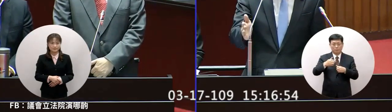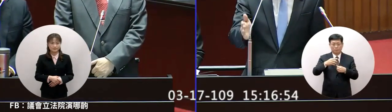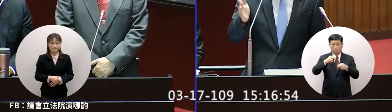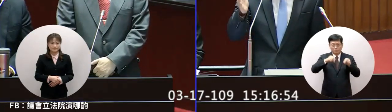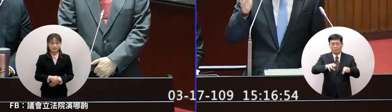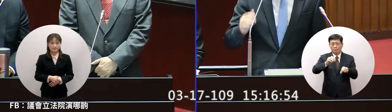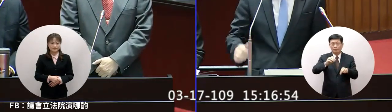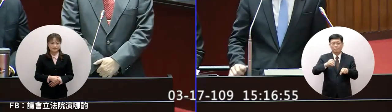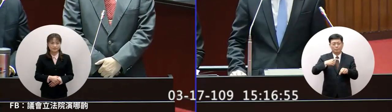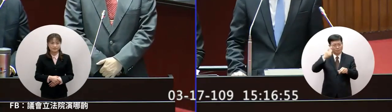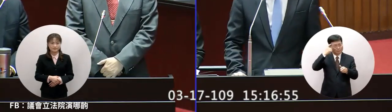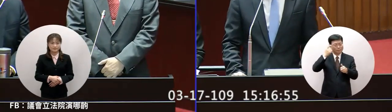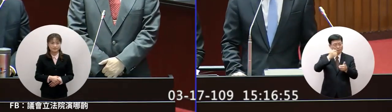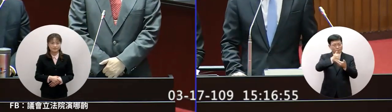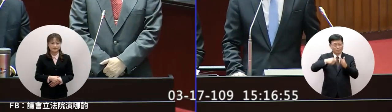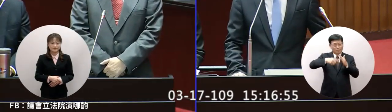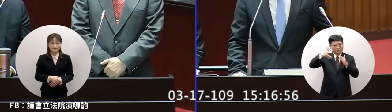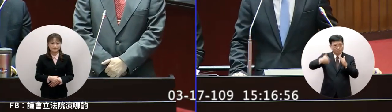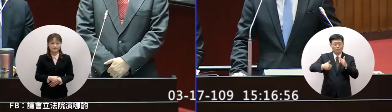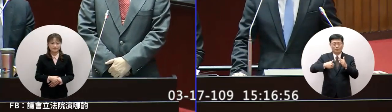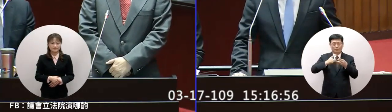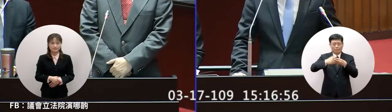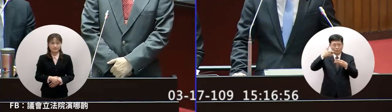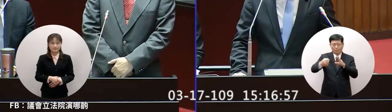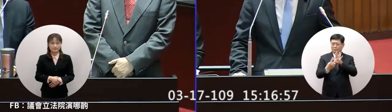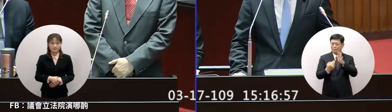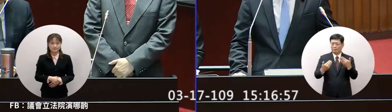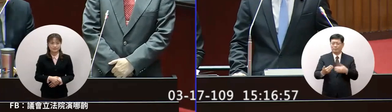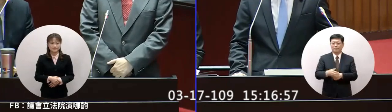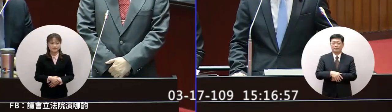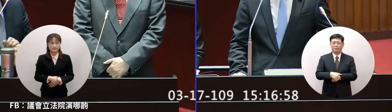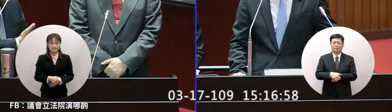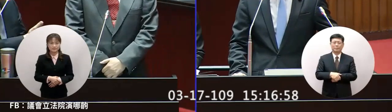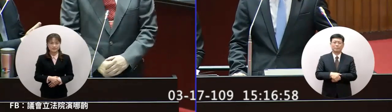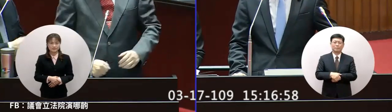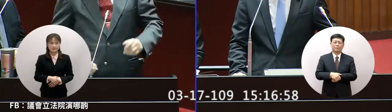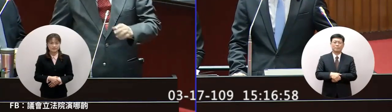地方我想請院長請主委跟國人做一個清楚的說明